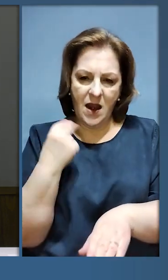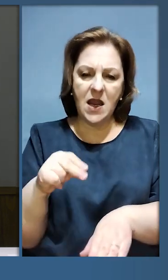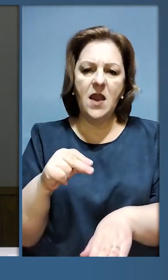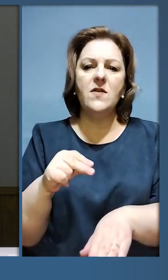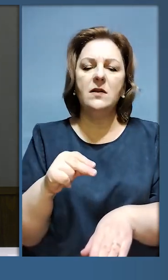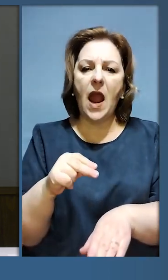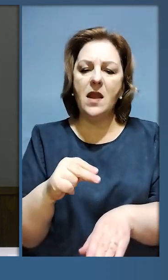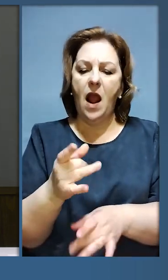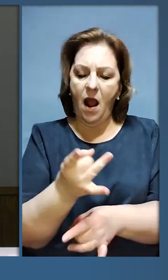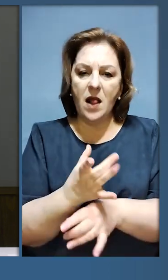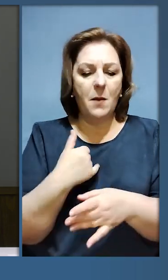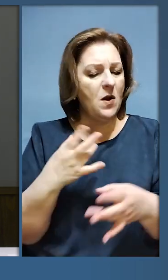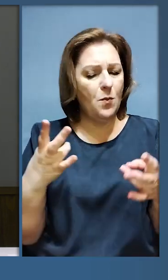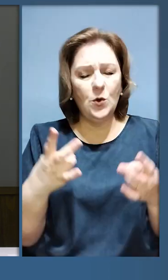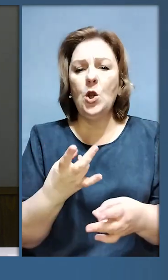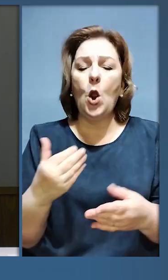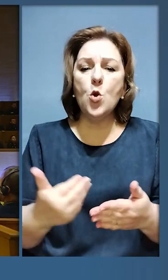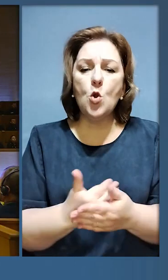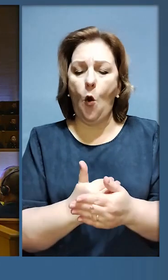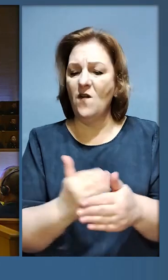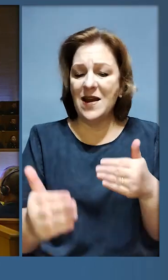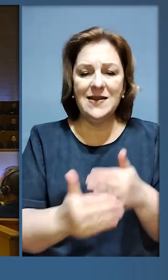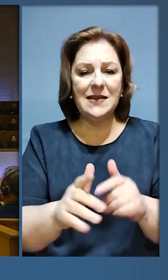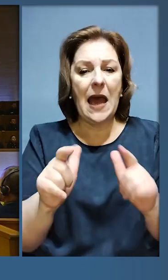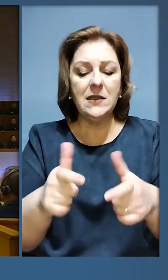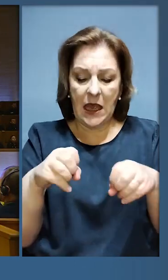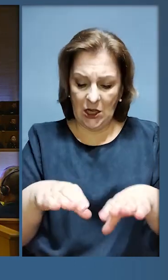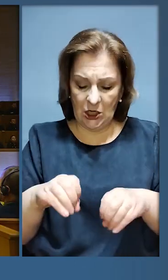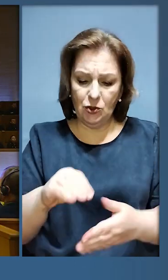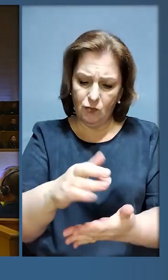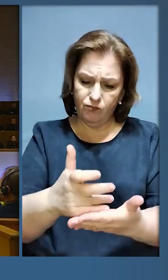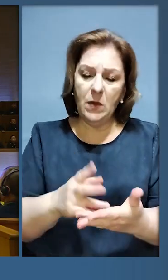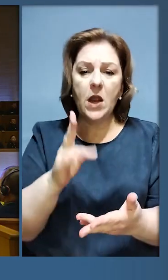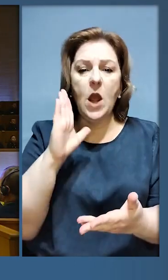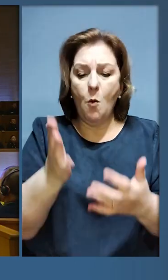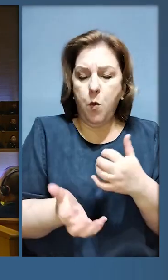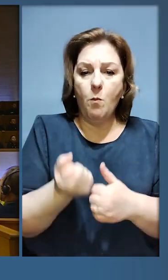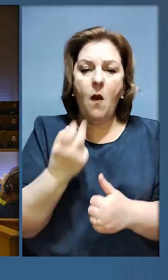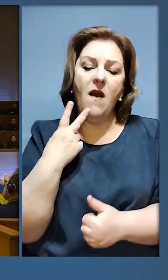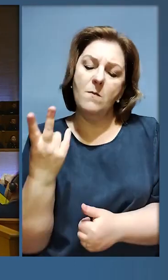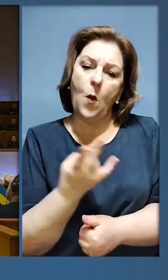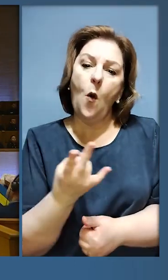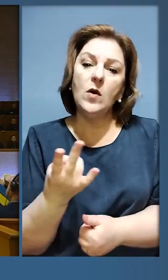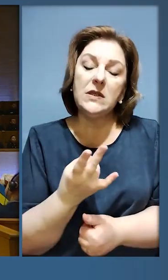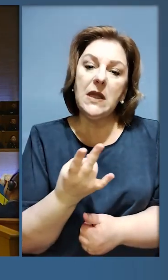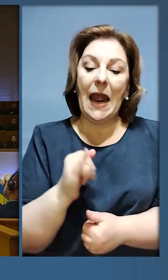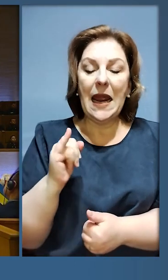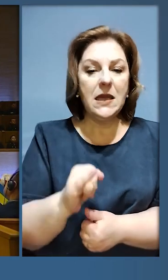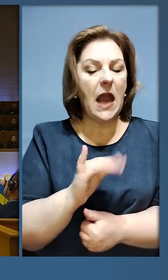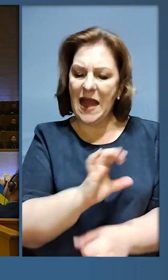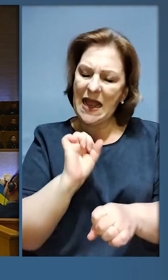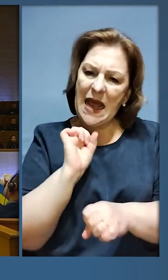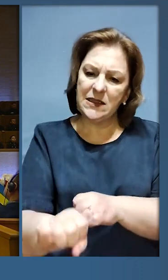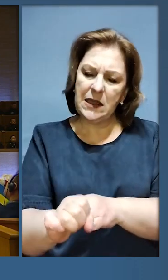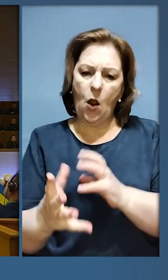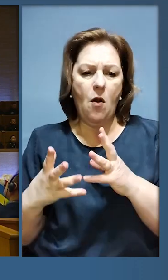танків, ефективної артилерії. Нам потрібні нові санкційні рішення, які будуть підтримувати